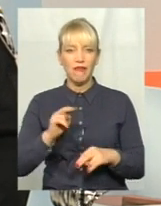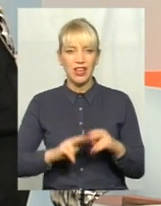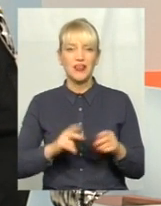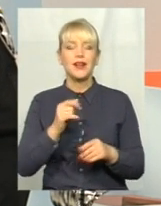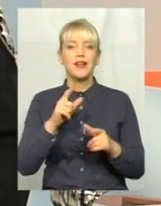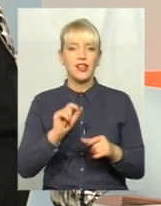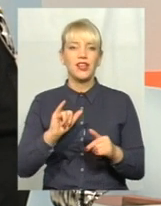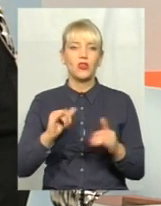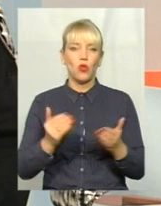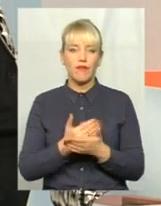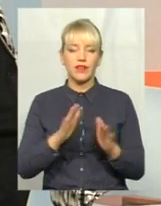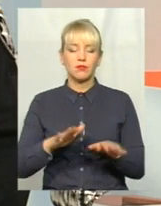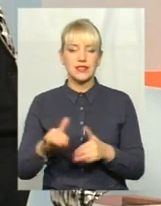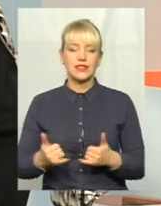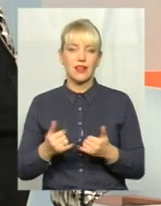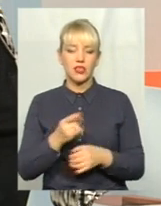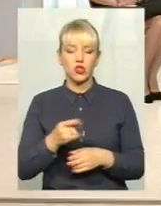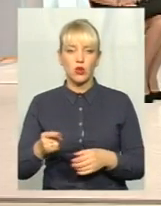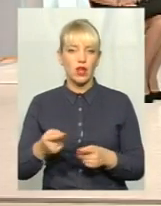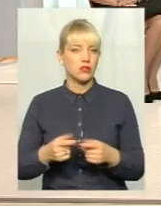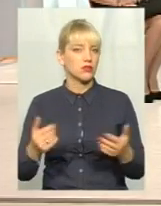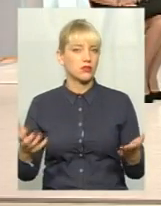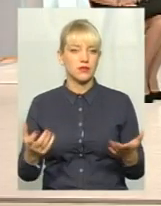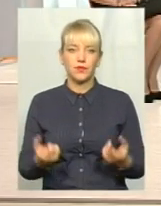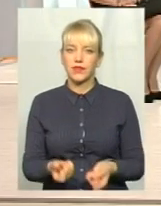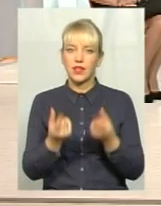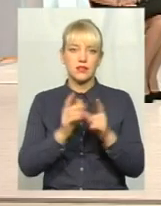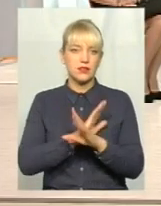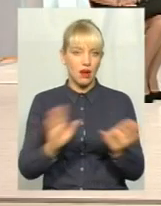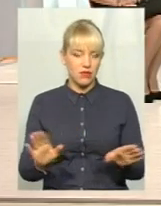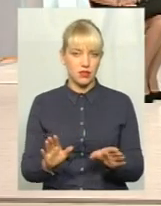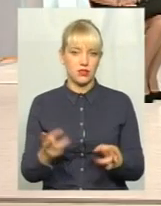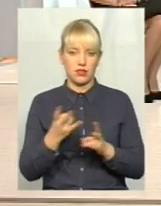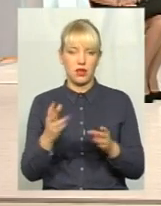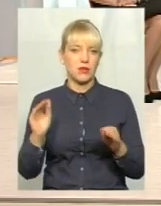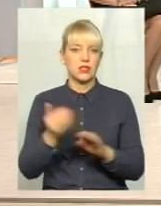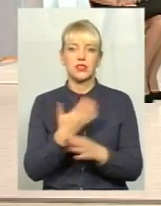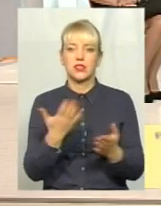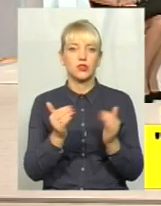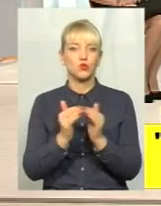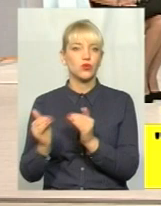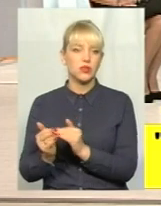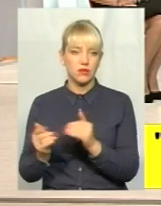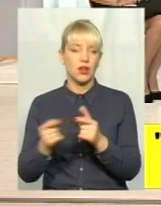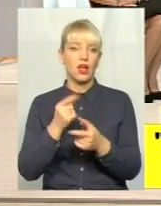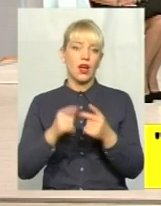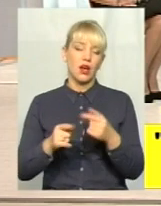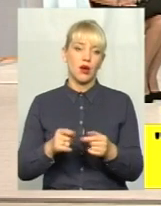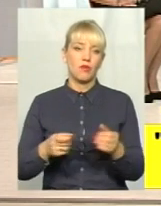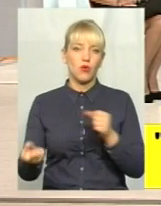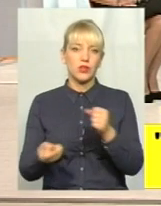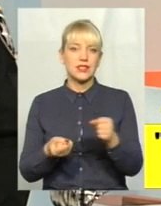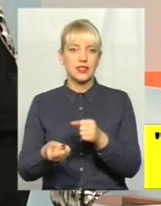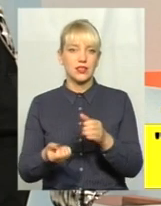Нових місць для стоянки ніде у місці не з'явиться. Тобто треба знести якісь інші будівлі або зрізати якісь